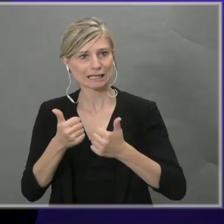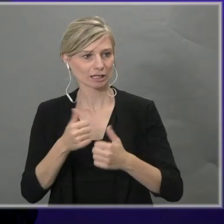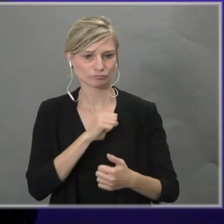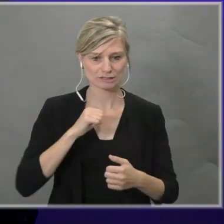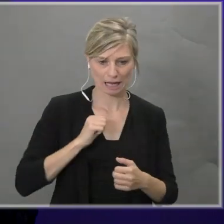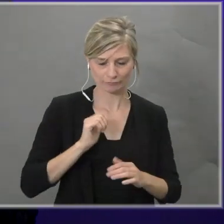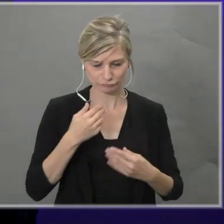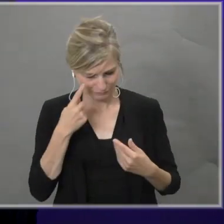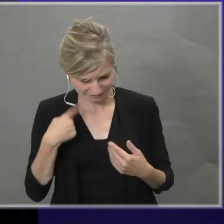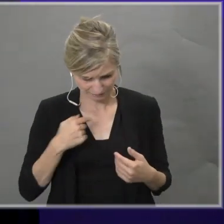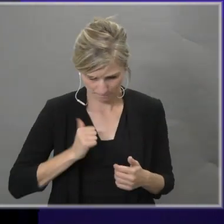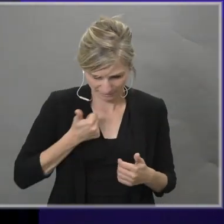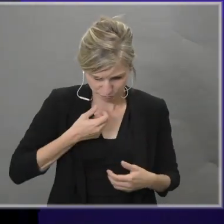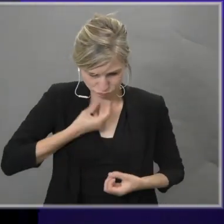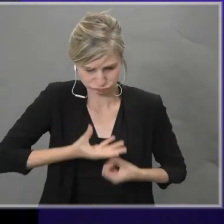halen.